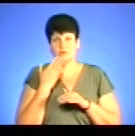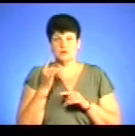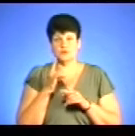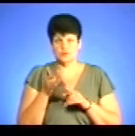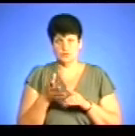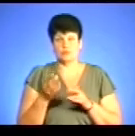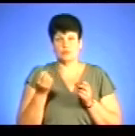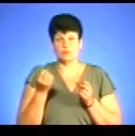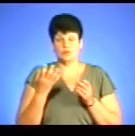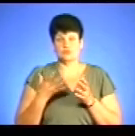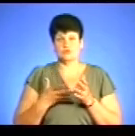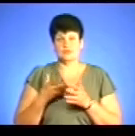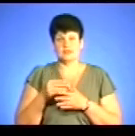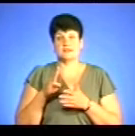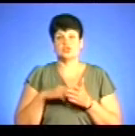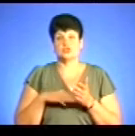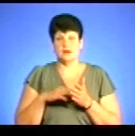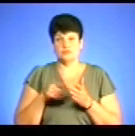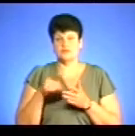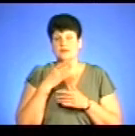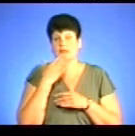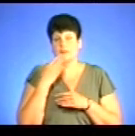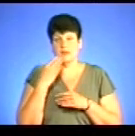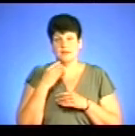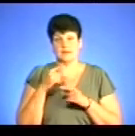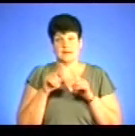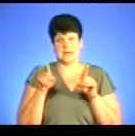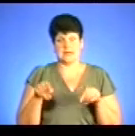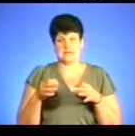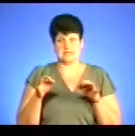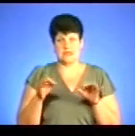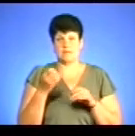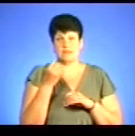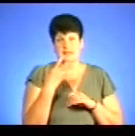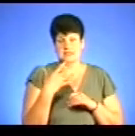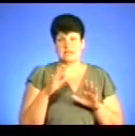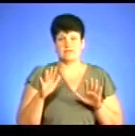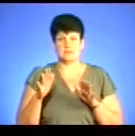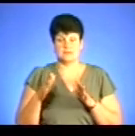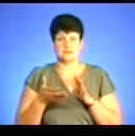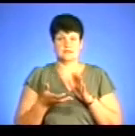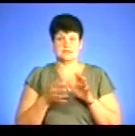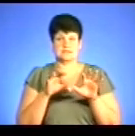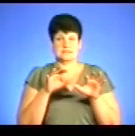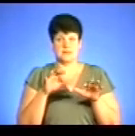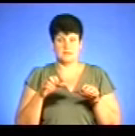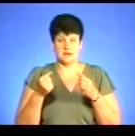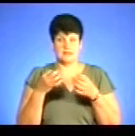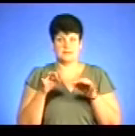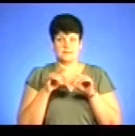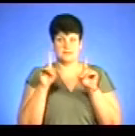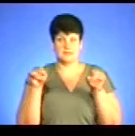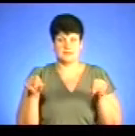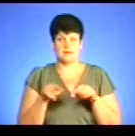фінансову санкцію за те, що вона не мала ліцензії. А в 15 випадках ми позбавили 10 ліцензій